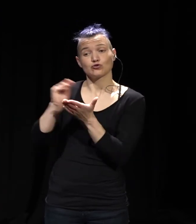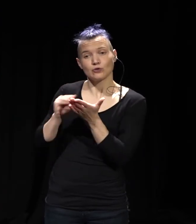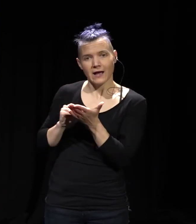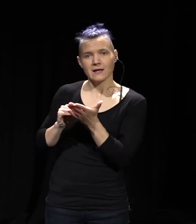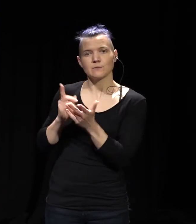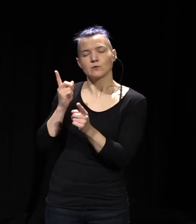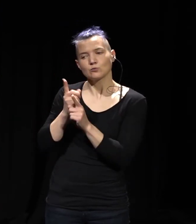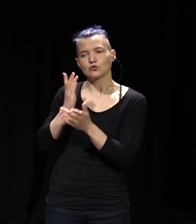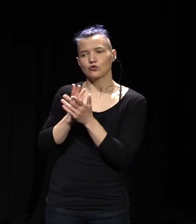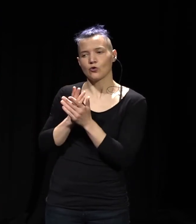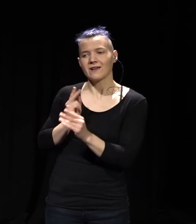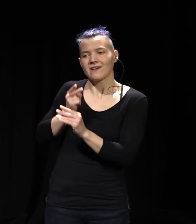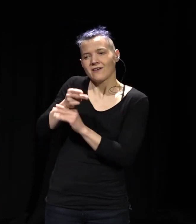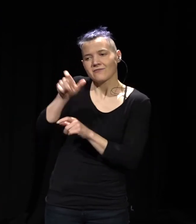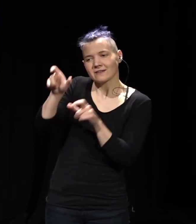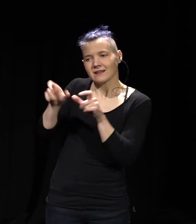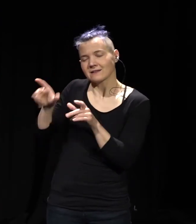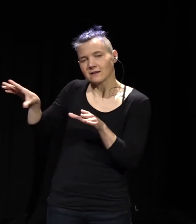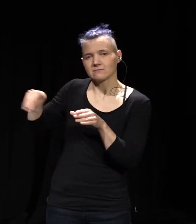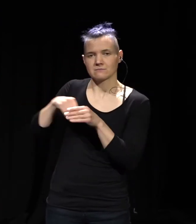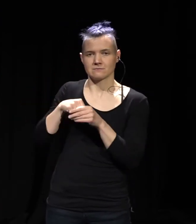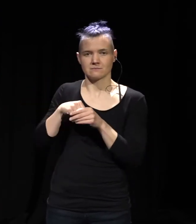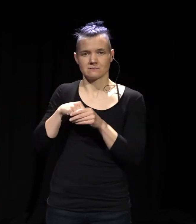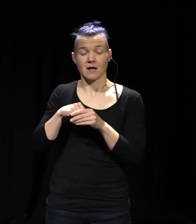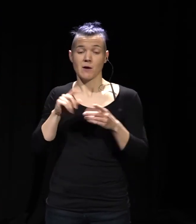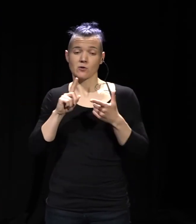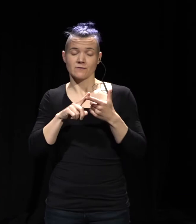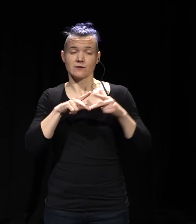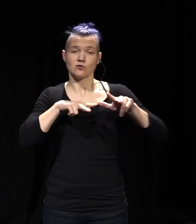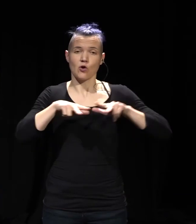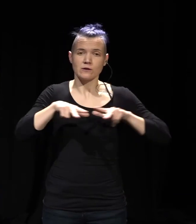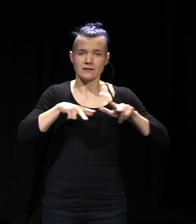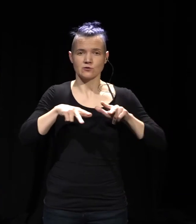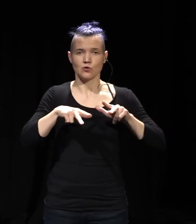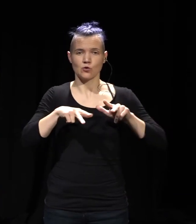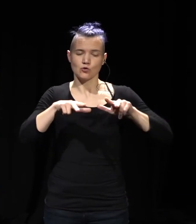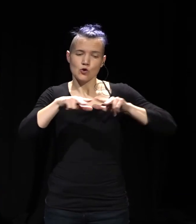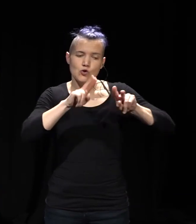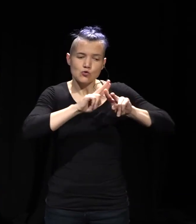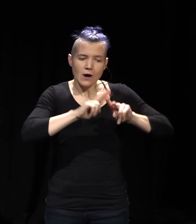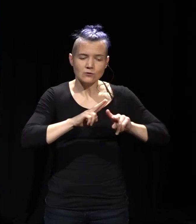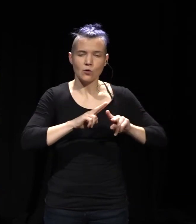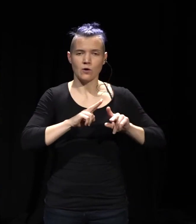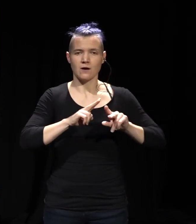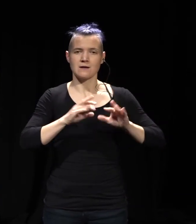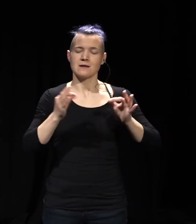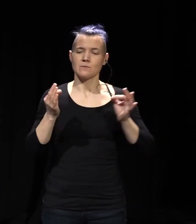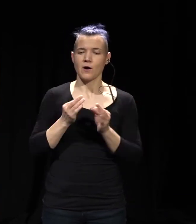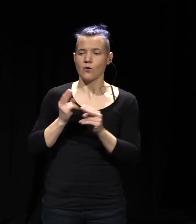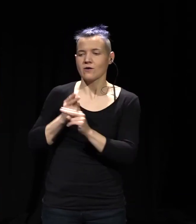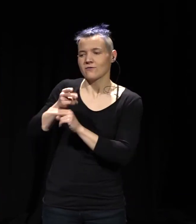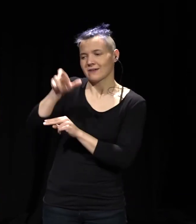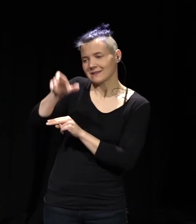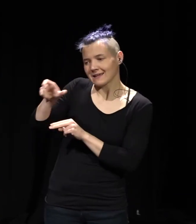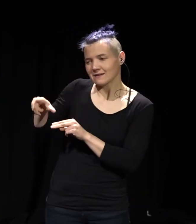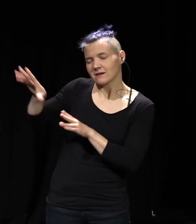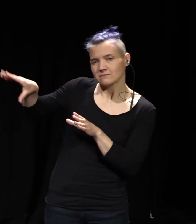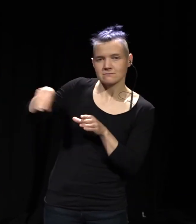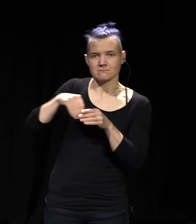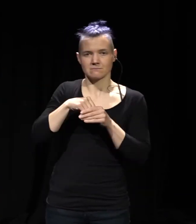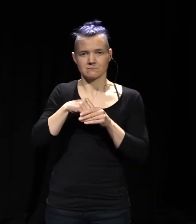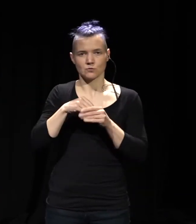Das Zweite ist auch in organisatorischen oder kuratorischen Abläufen, dass SelbstvertreterInnen immer mit einbezogen werden.